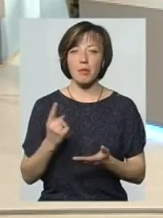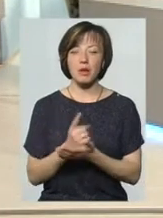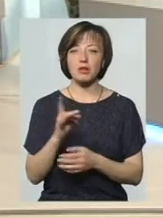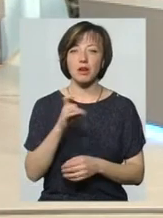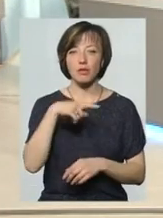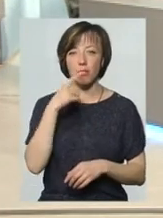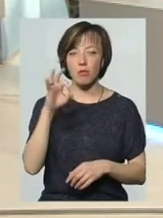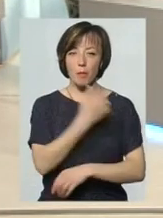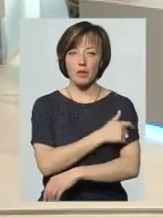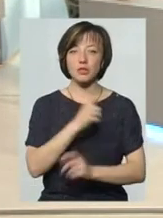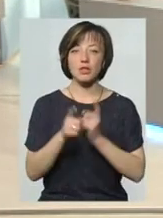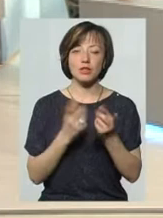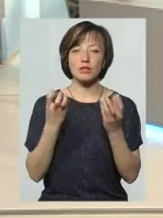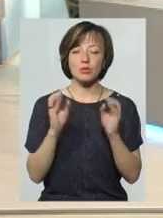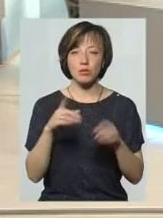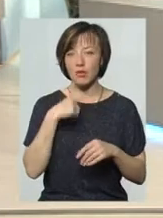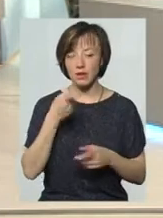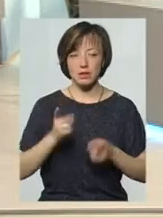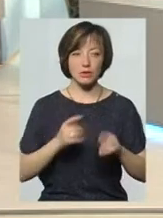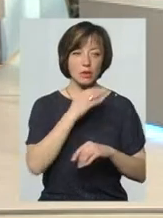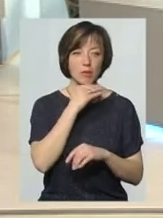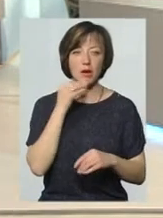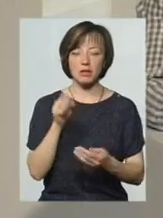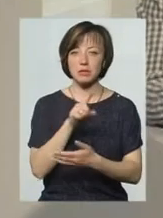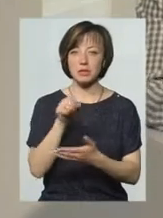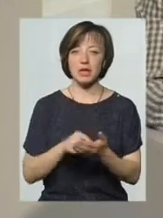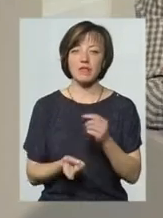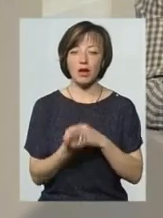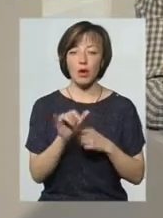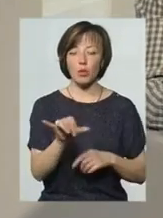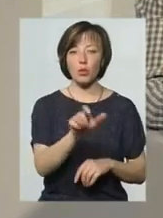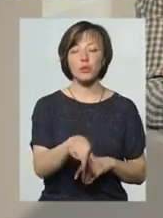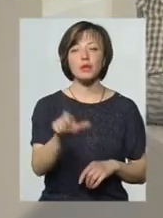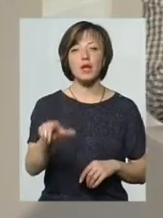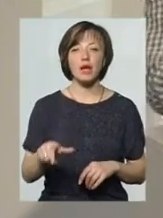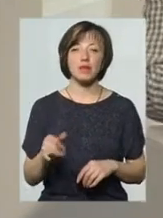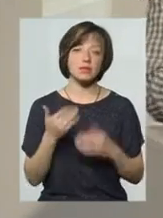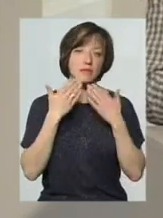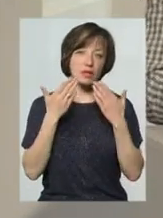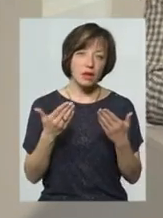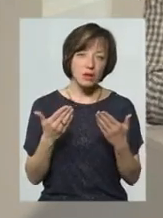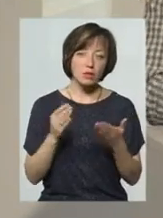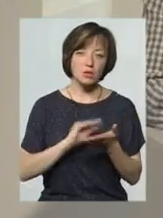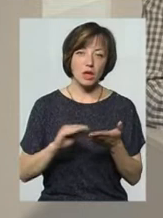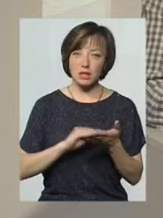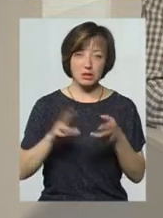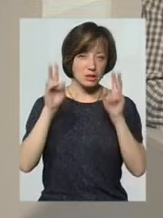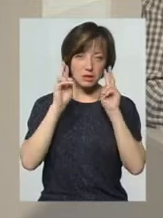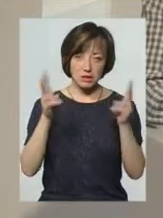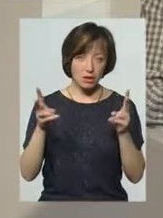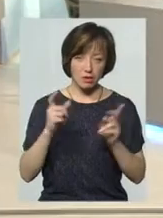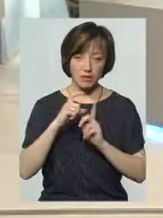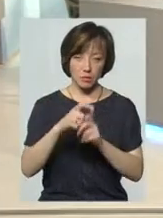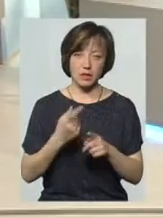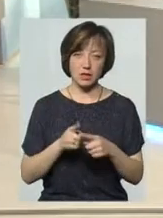реформу, і я думаю, ще будемо говорити, тому що дійсно, багато запитань виникає в людей, і вони звертаються до журналістів, я вже не знають відповідь на це